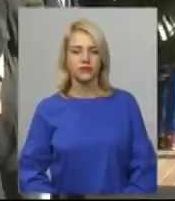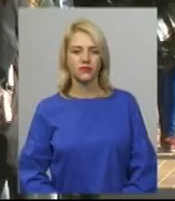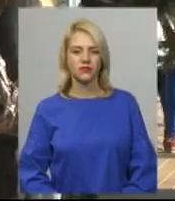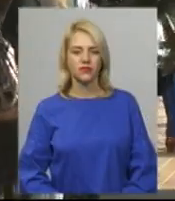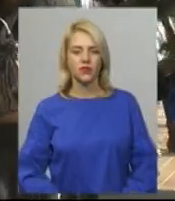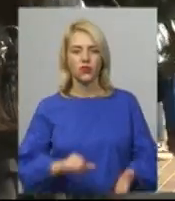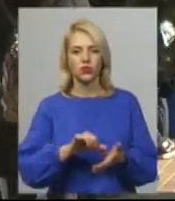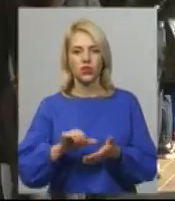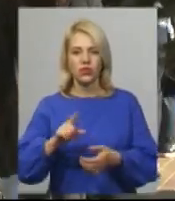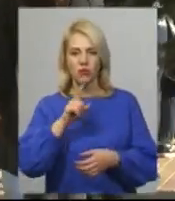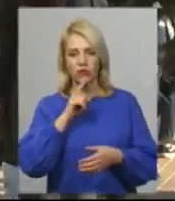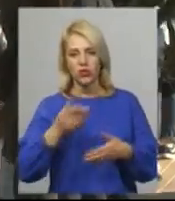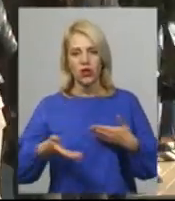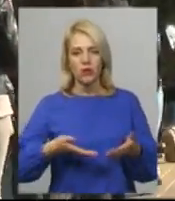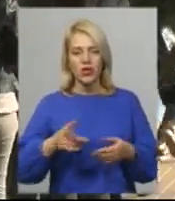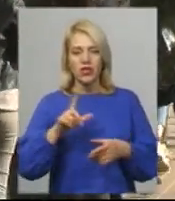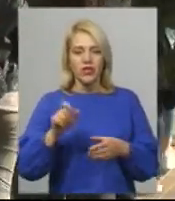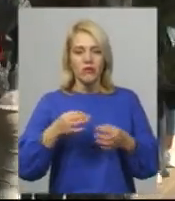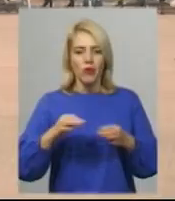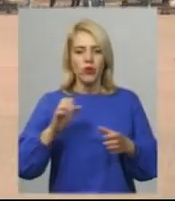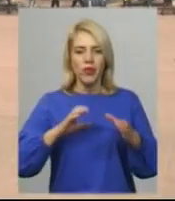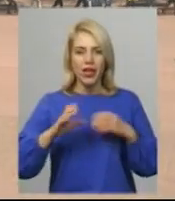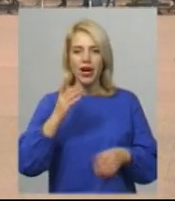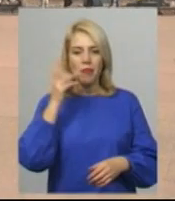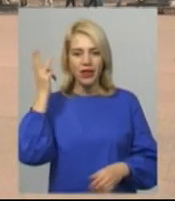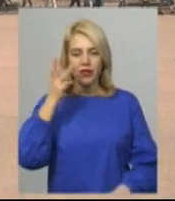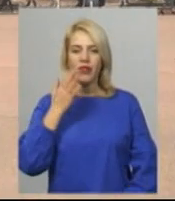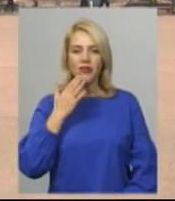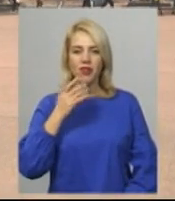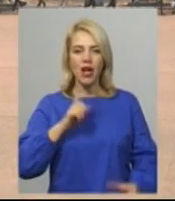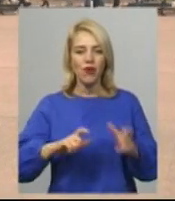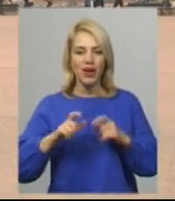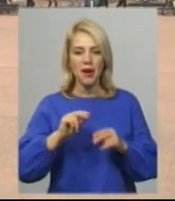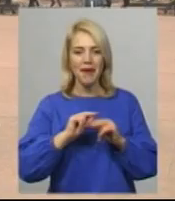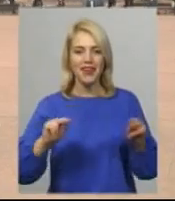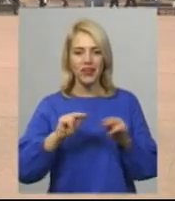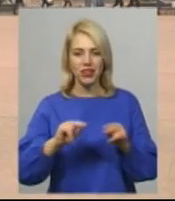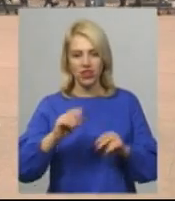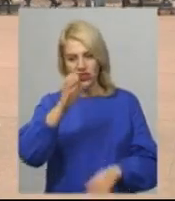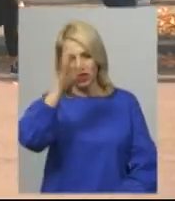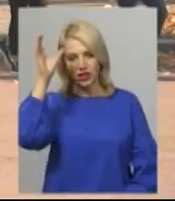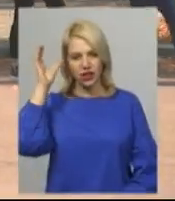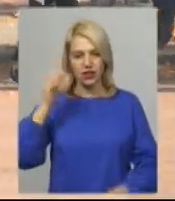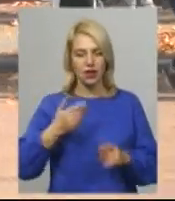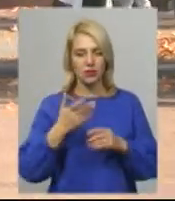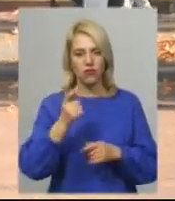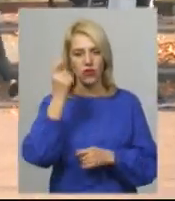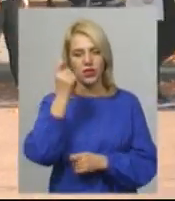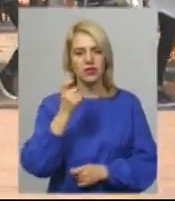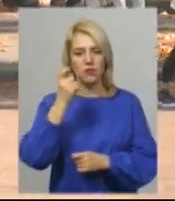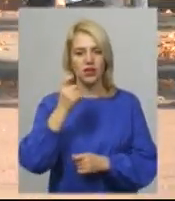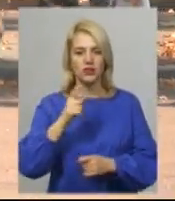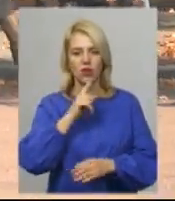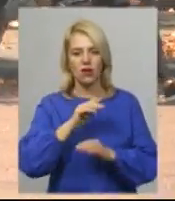Учасники мовчазної ходи за свободу студенти Хмельницького національного університету та педагогічної академії. Вони з парасолями пройшлись